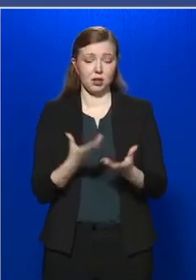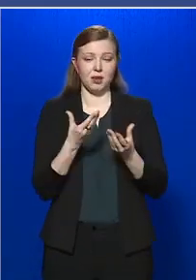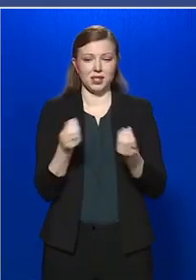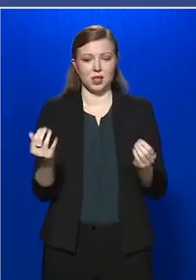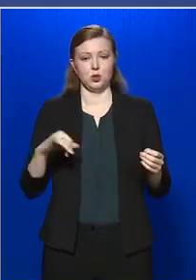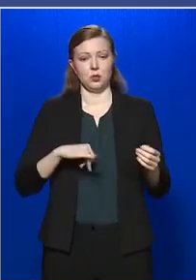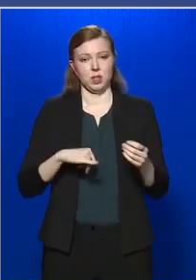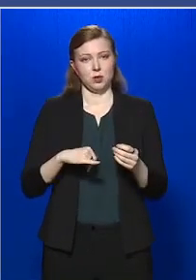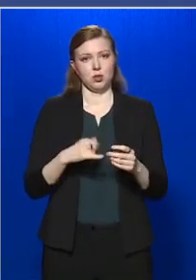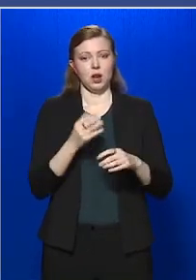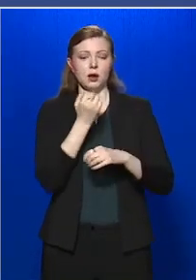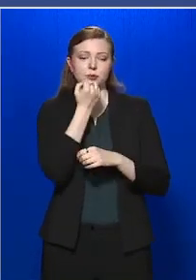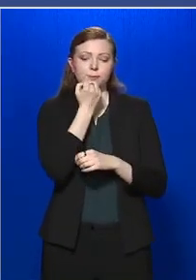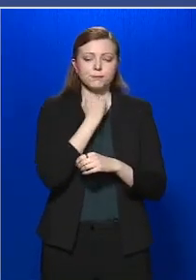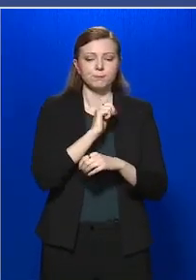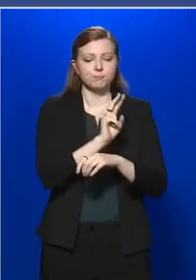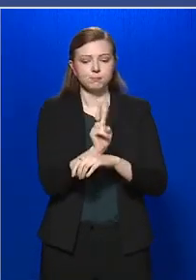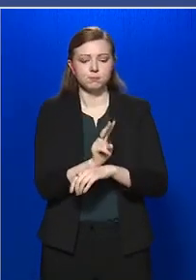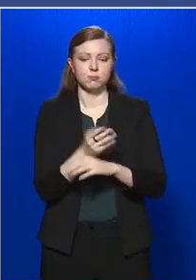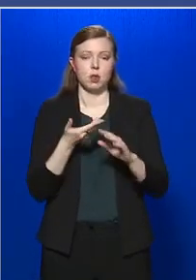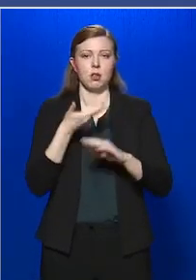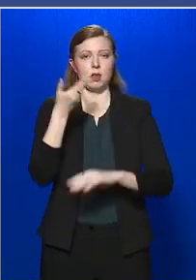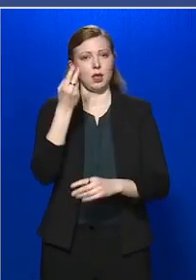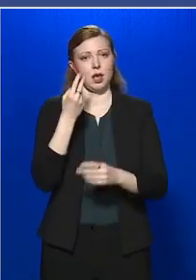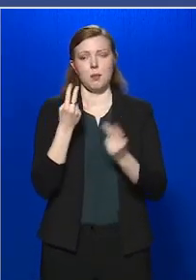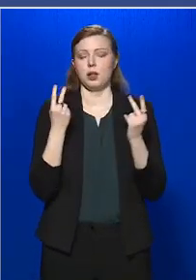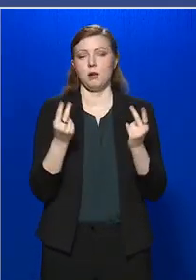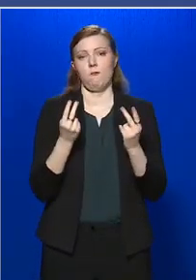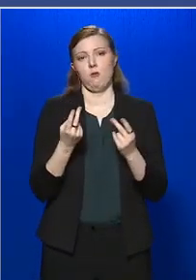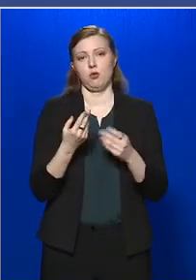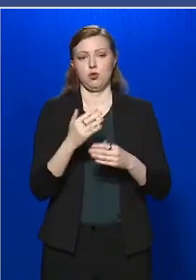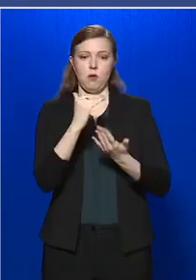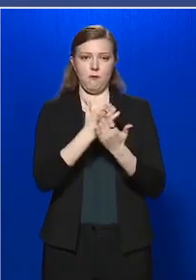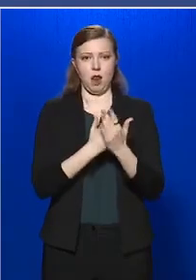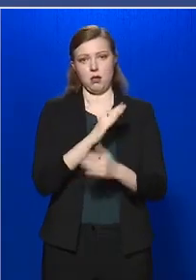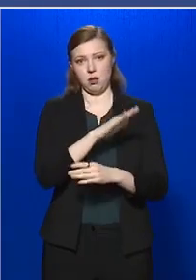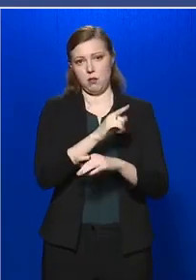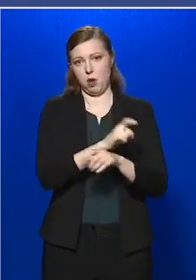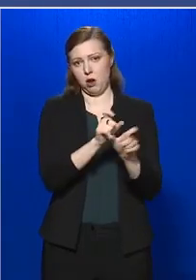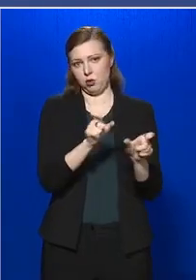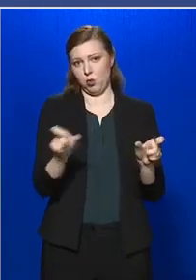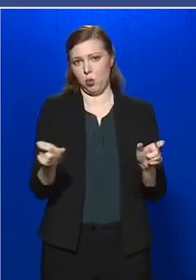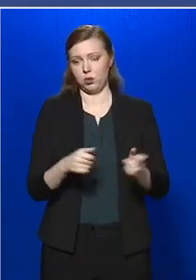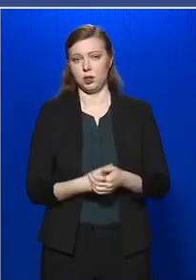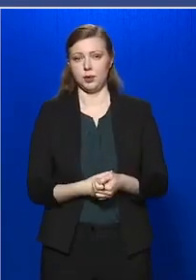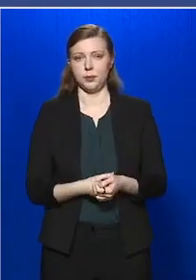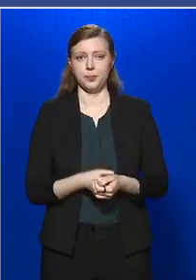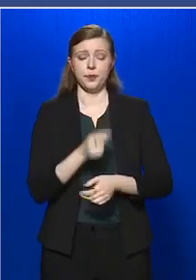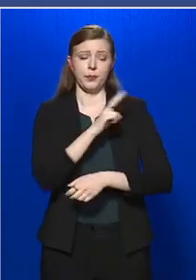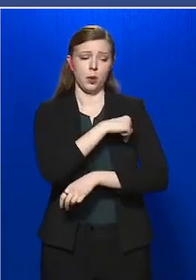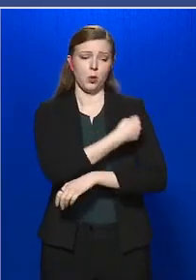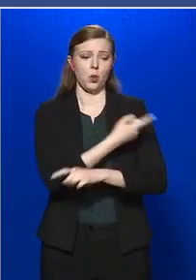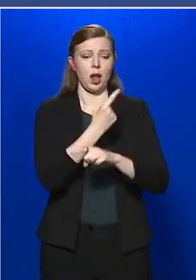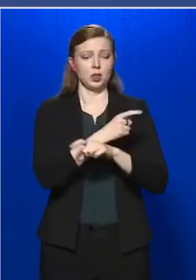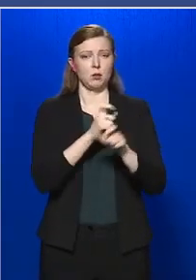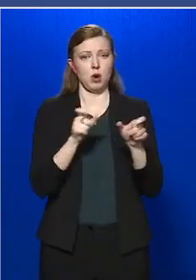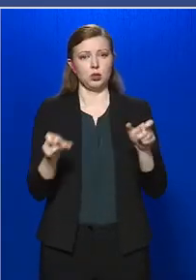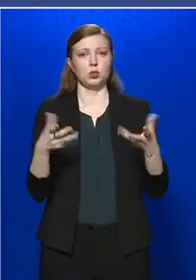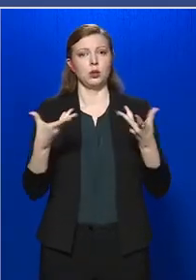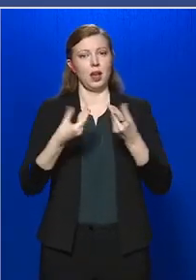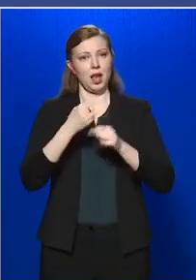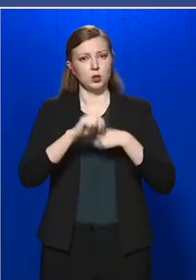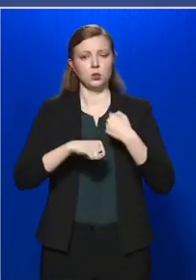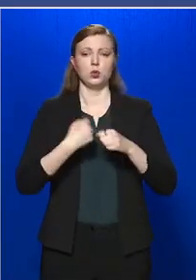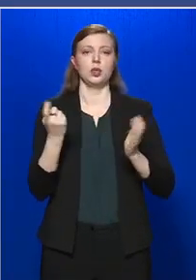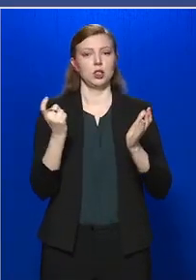biztonságának a megóvása kiemelt szempont a feladatrendszerükbe. Az kórházparancsnokok együttműködésre